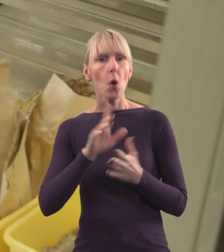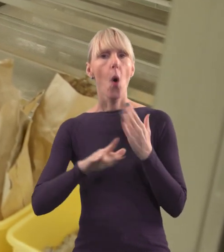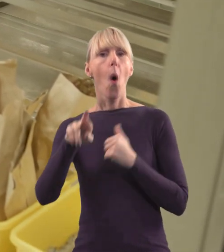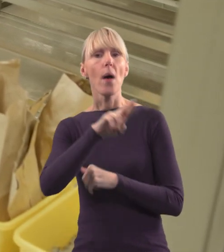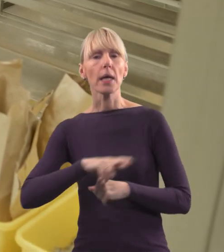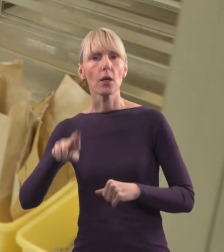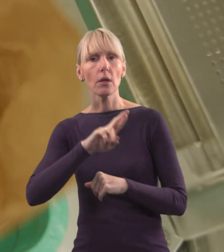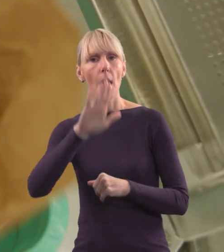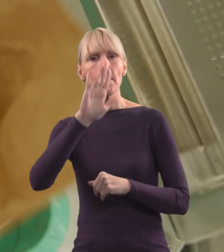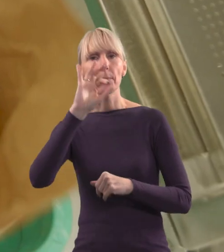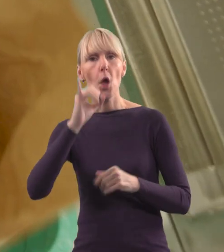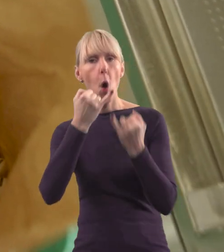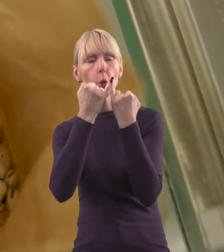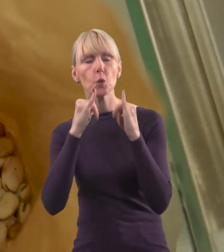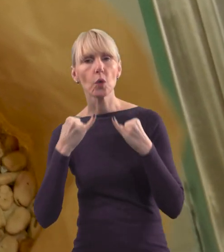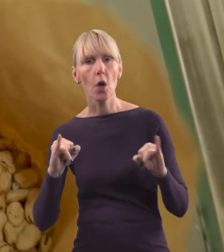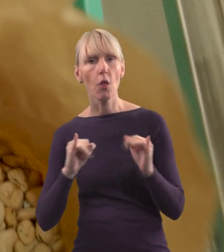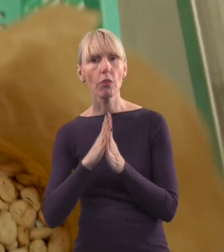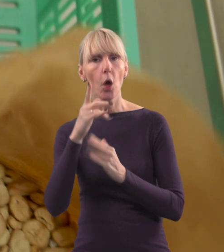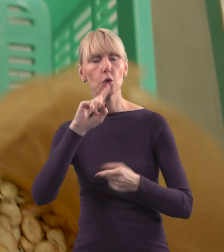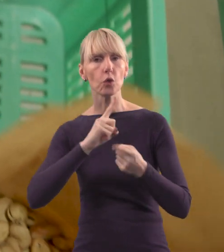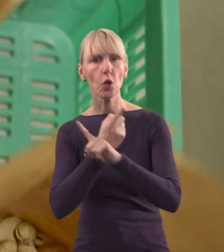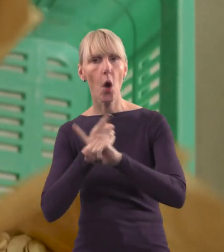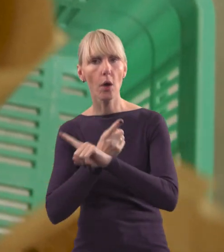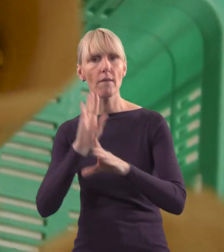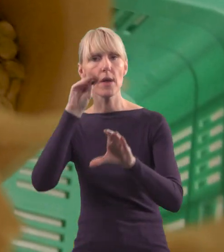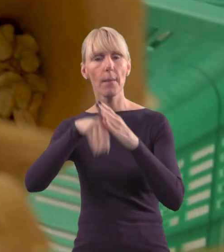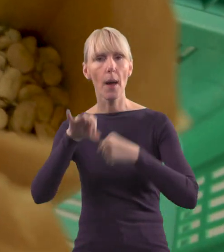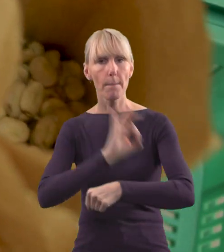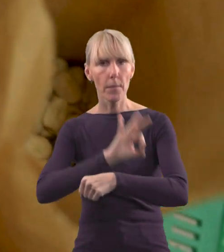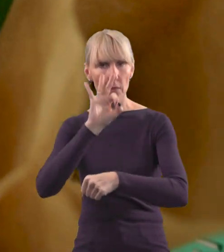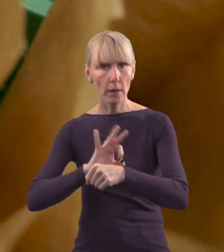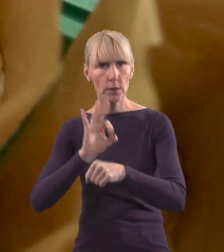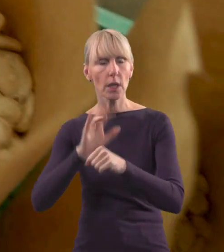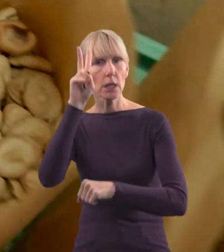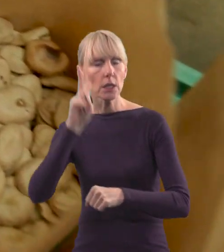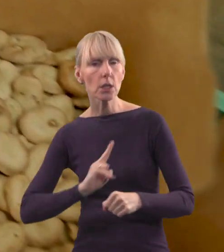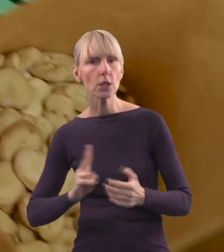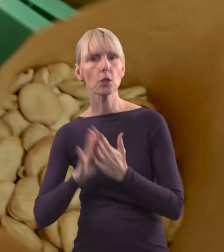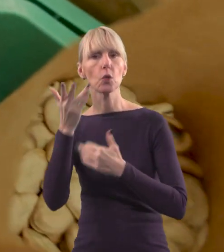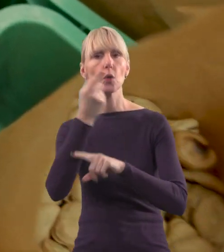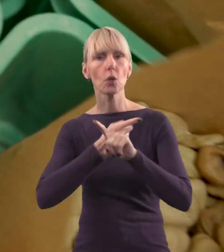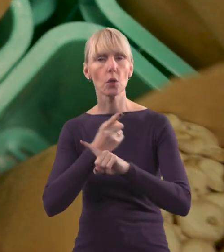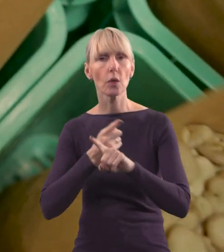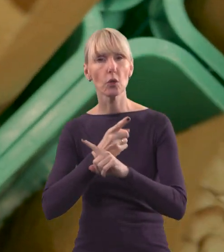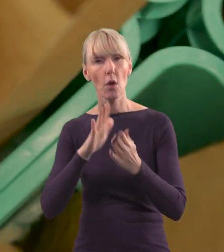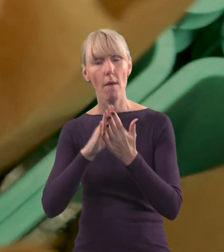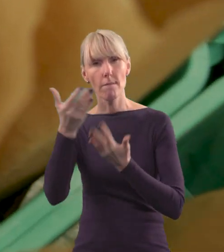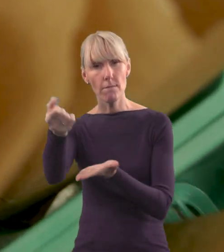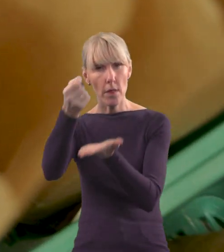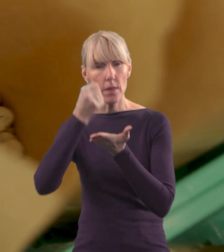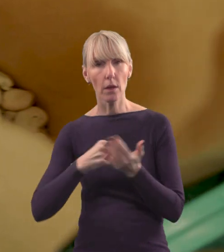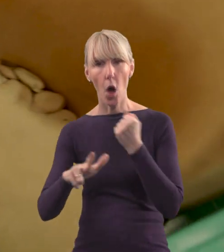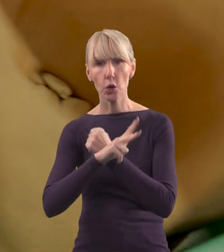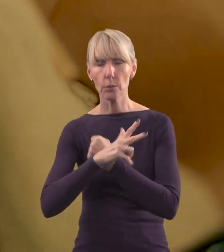Bioróżnorodności Ogrodniczej powstało w ramach projektu realizowanego przez Instytut Ogrodnictwa, finansowanego w 85%